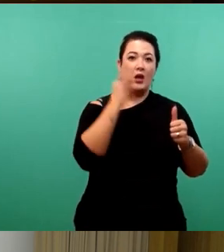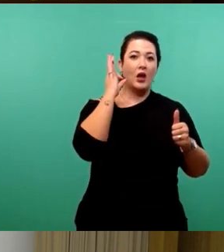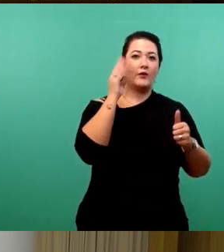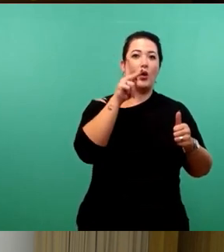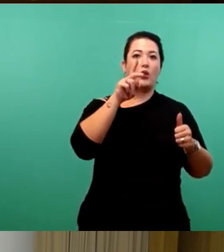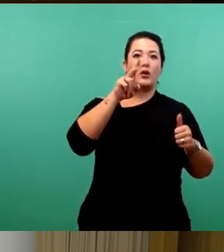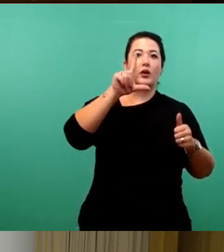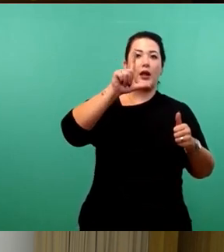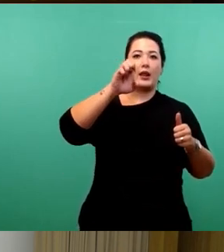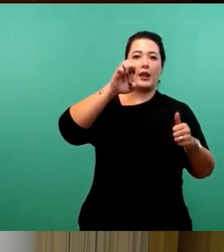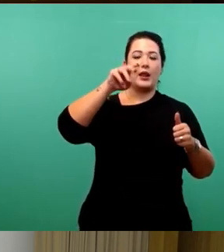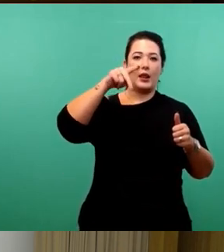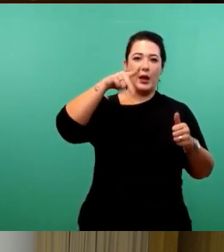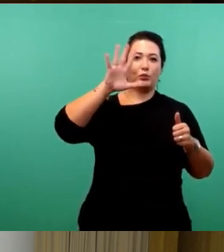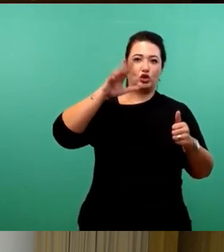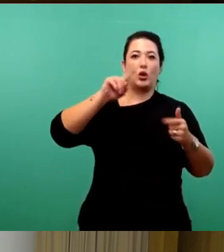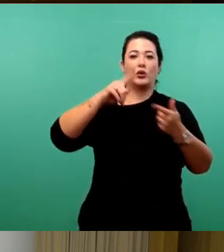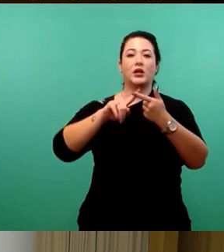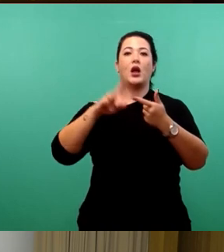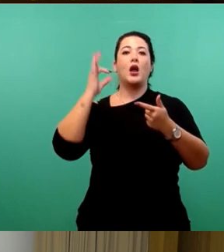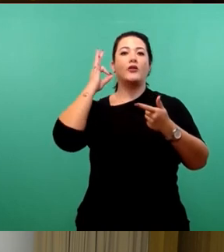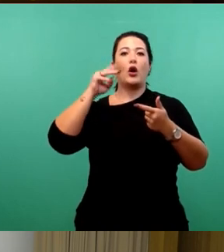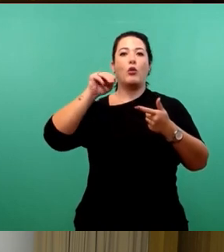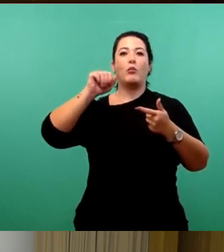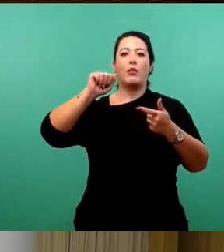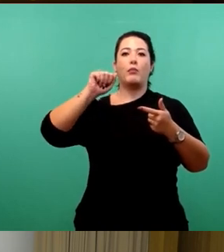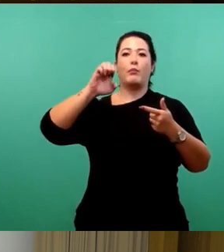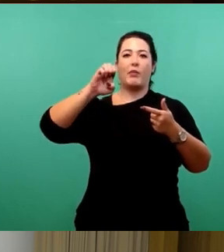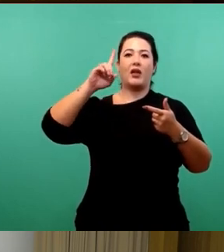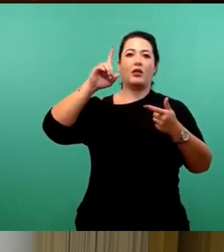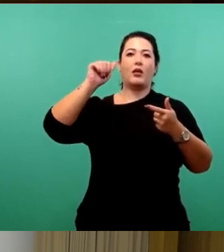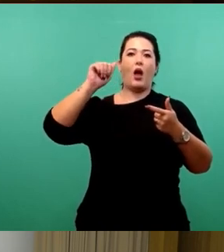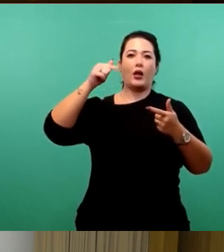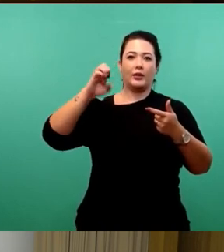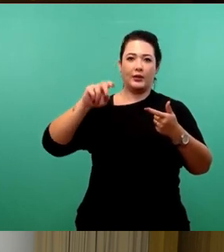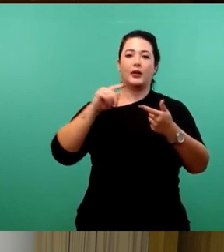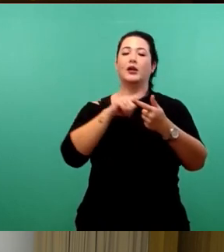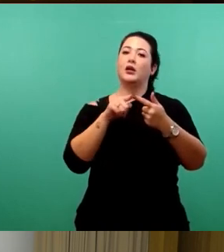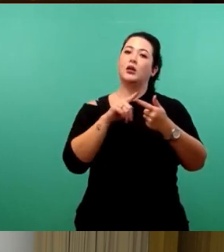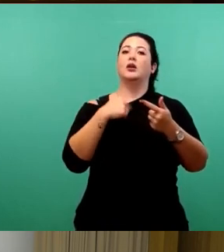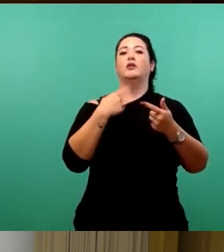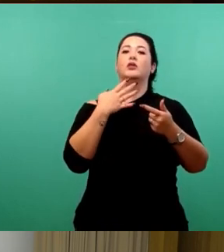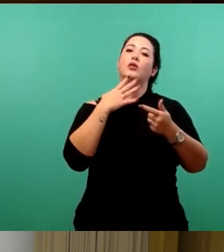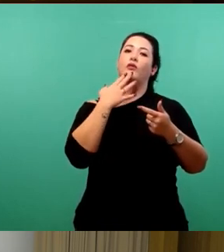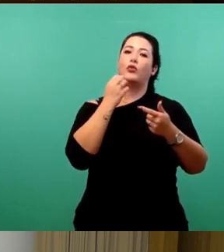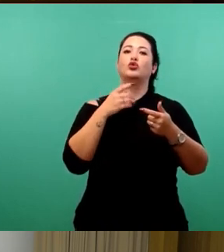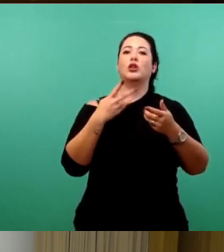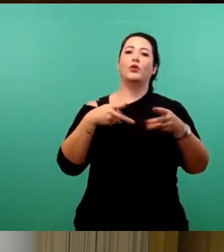zweiten Frau Dagen. Ich würde sagen, wir sollten die Vorstellung auf fünf Minuten zeitlich begrenzen.